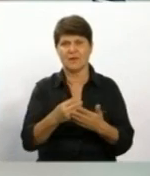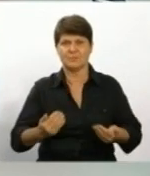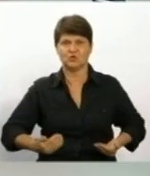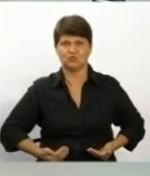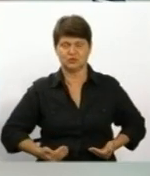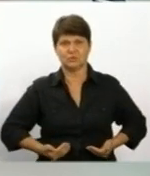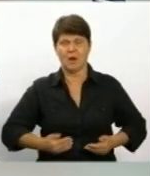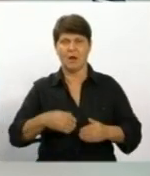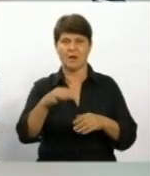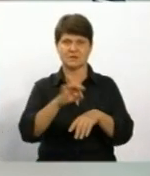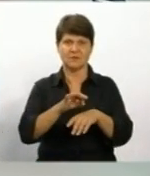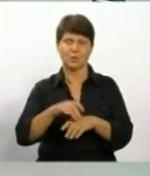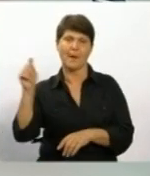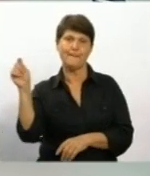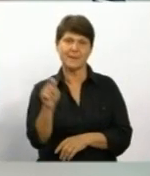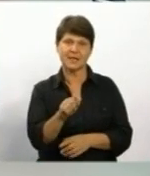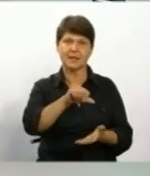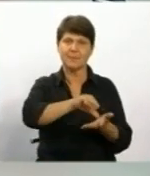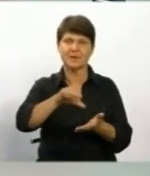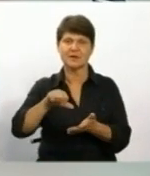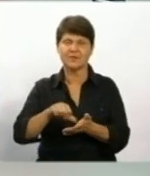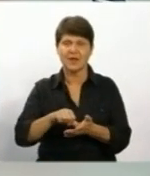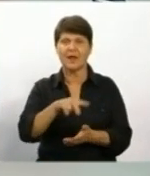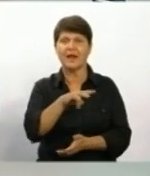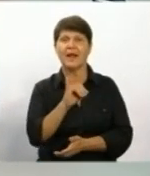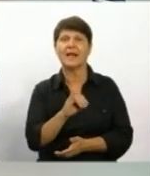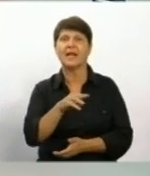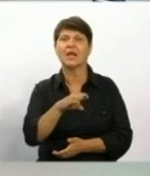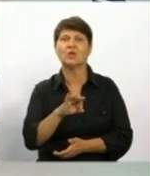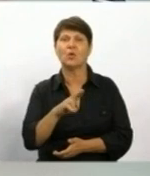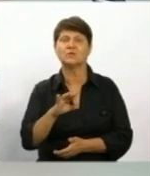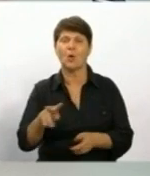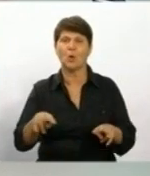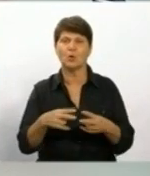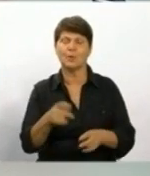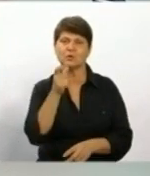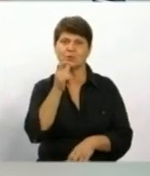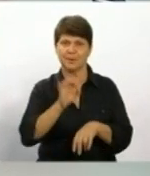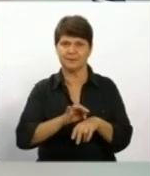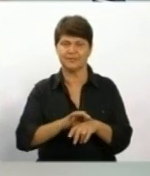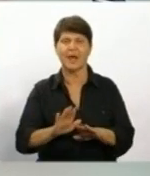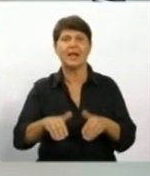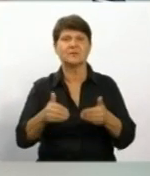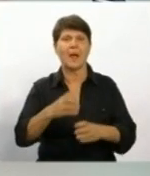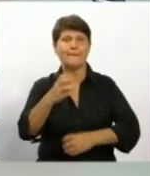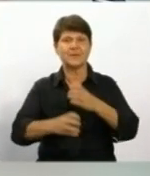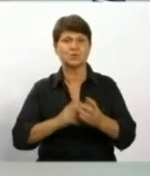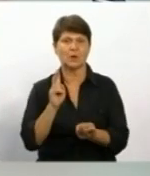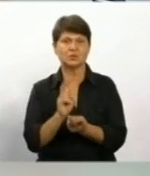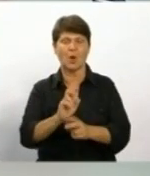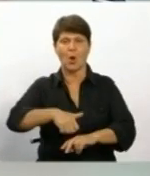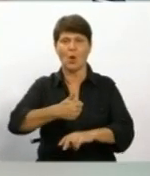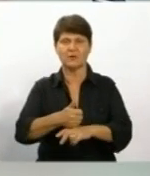захворюванням, до Вінниці приїхали представники Литовського клубу людей з цукровим діабетом. Ініціювала міжнародну зустріч головна